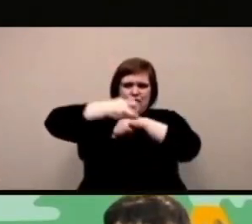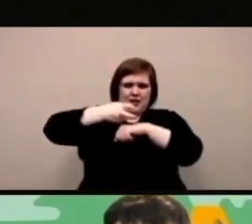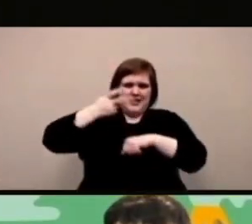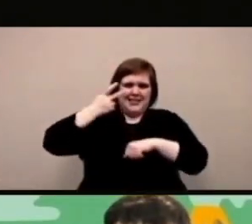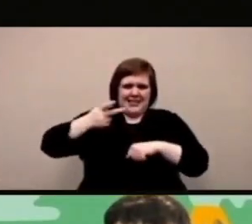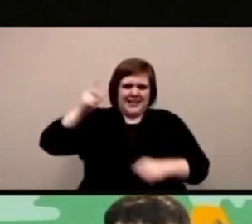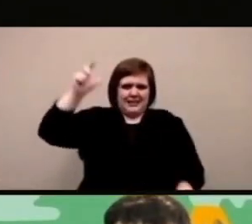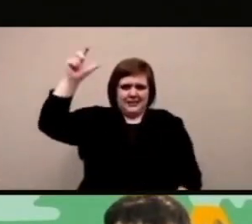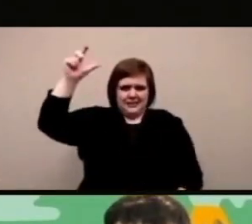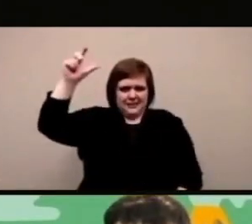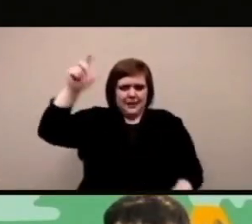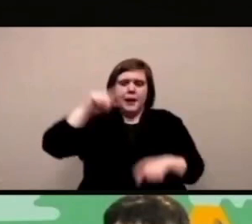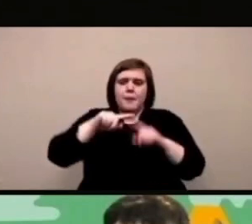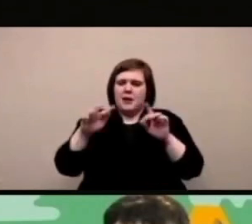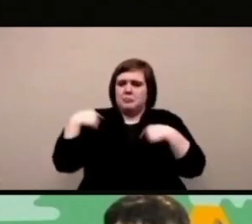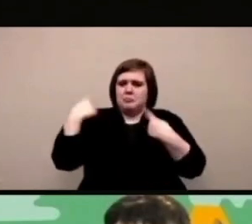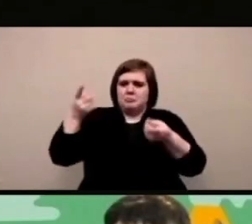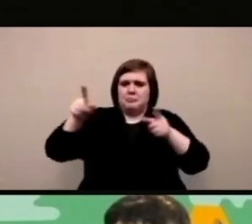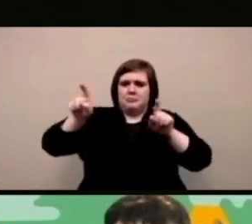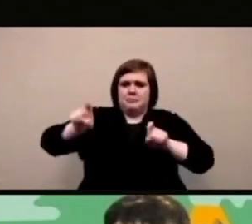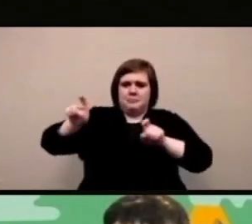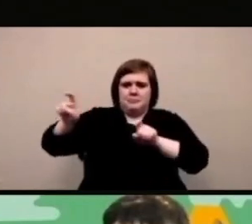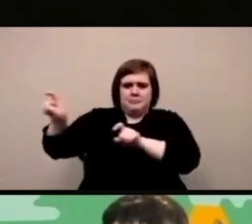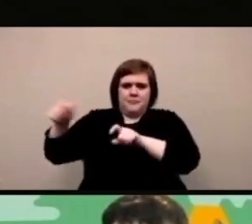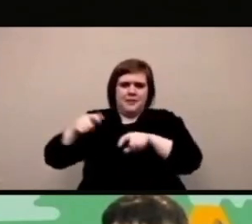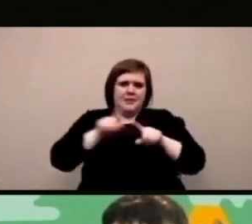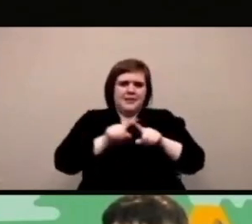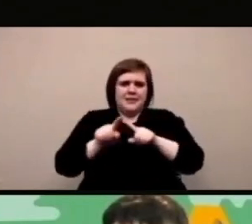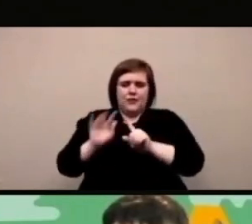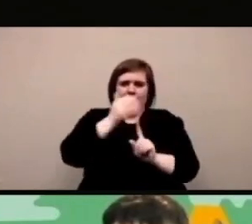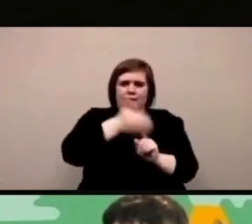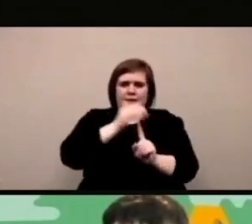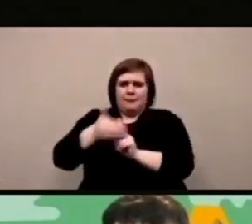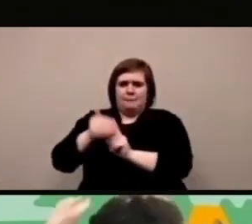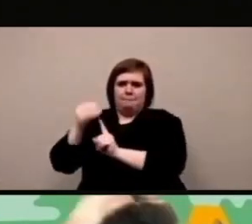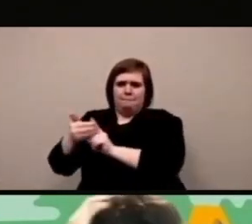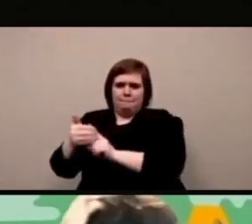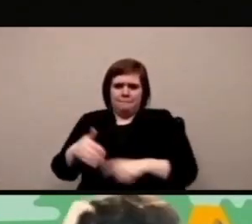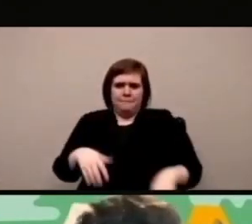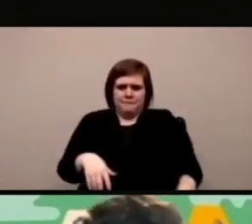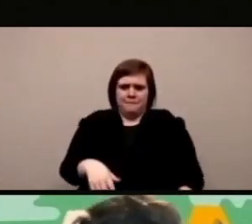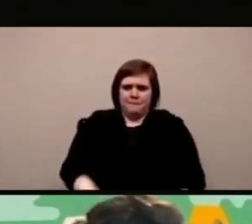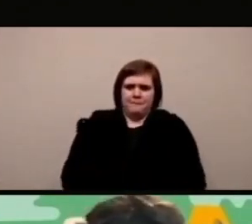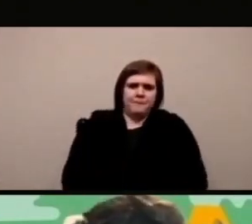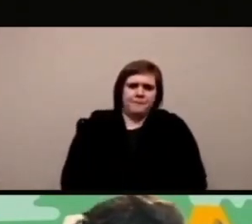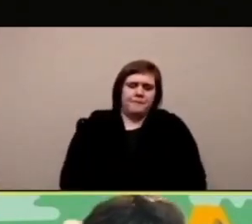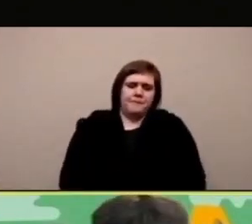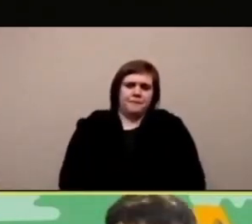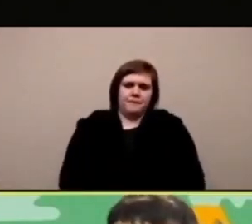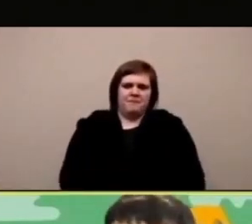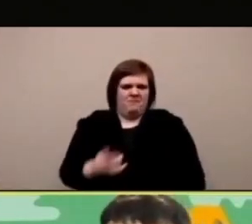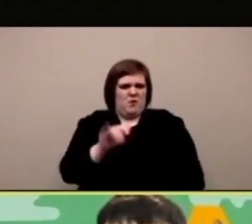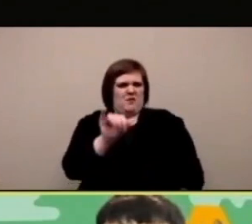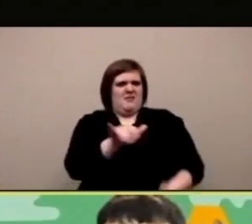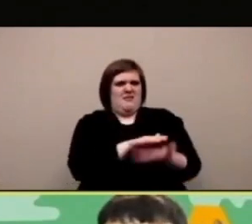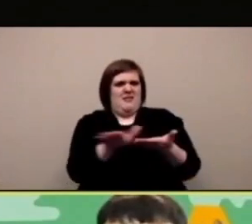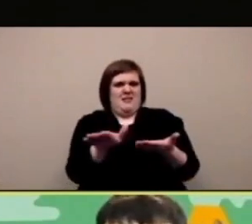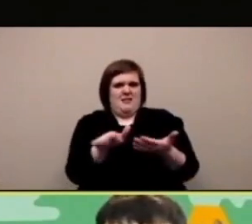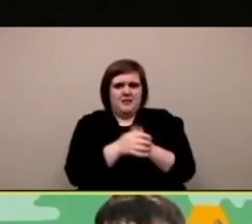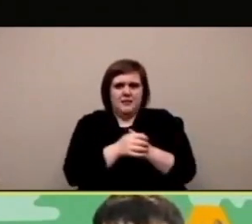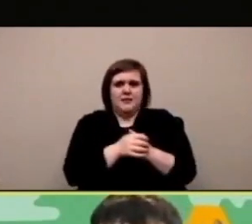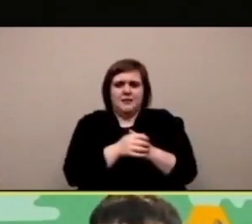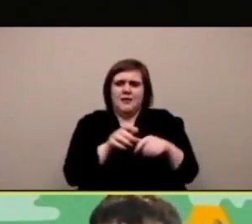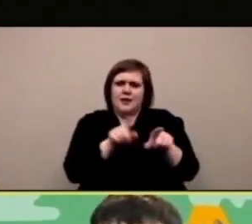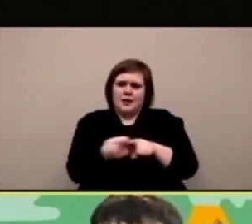ma lo voglio avere sopra la mia testa voi non lo potete vedere ma sto sperimentando con i